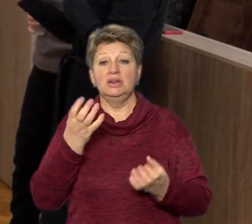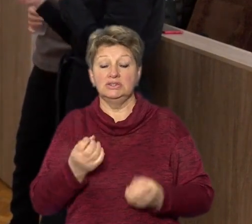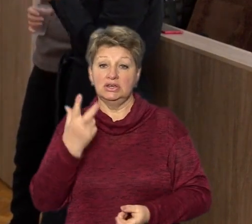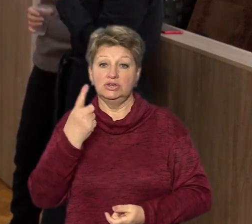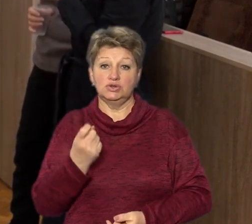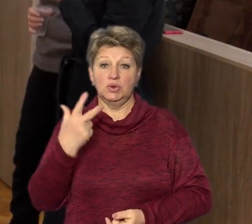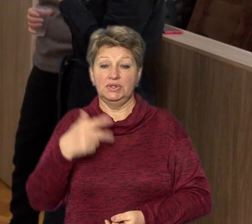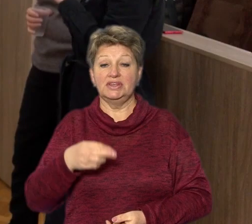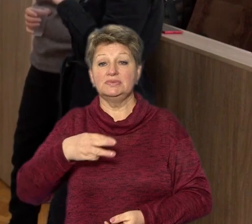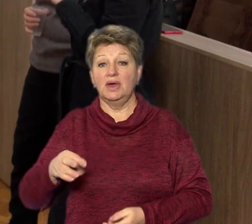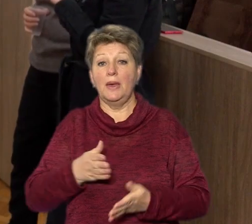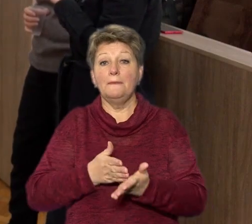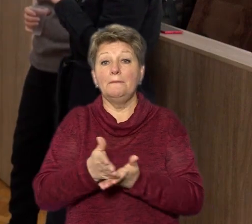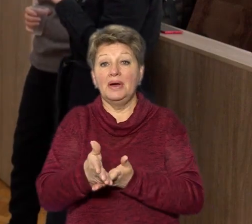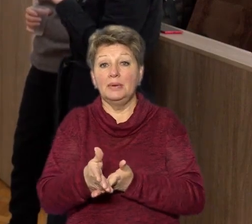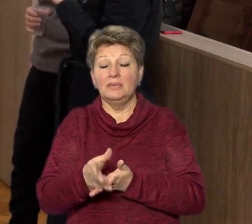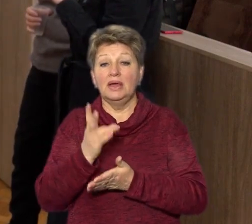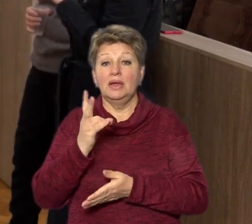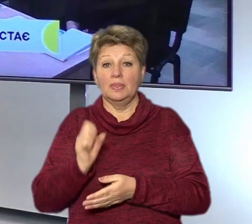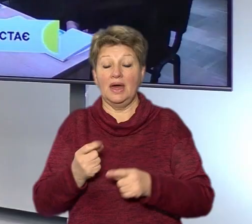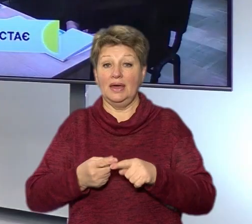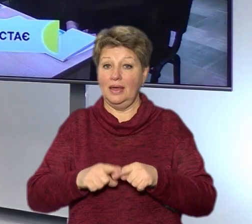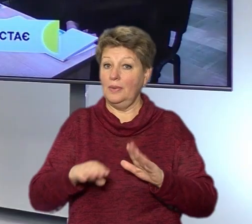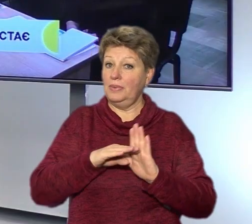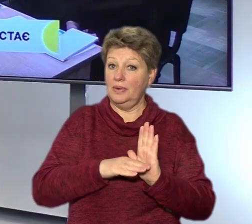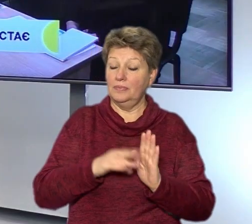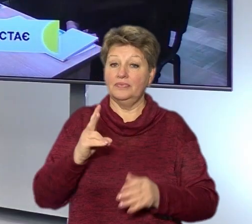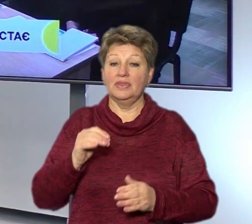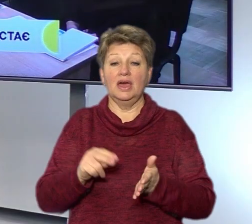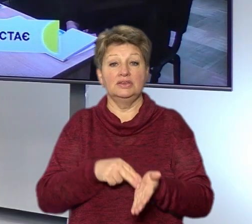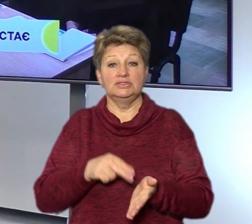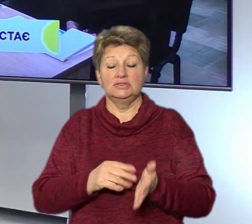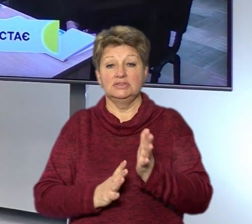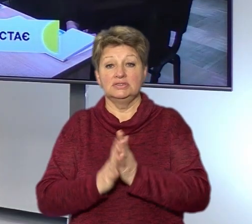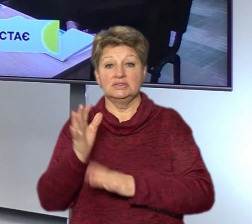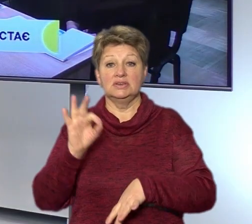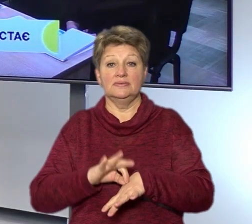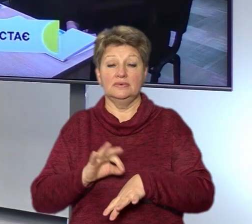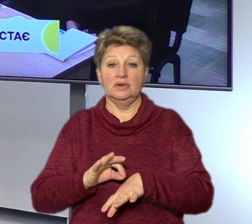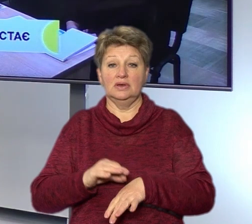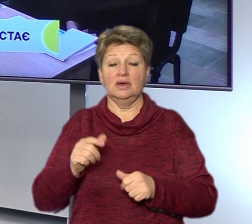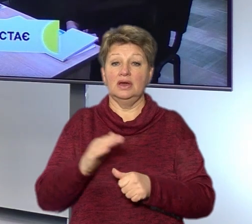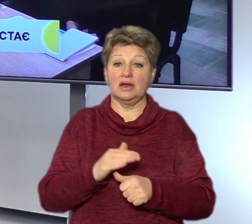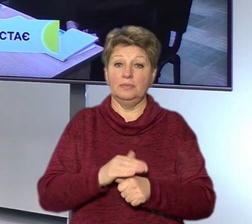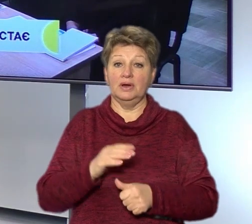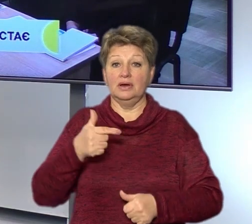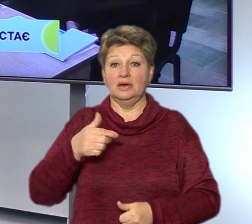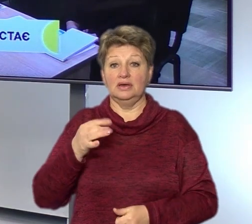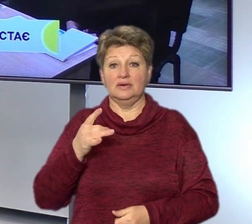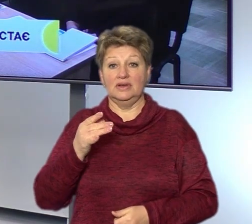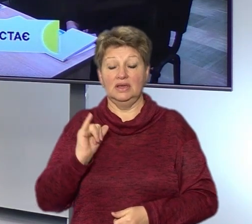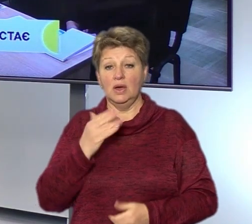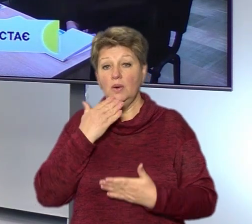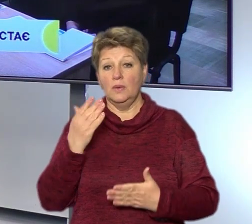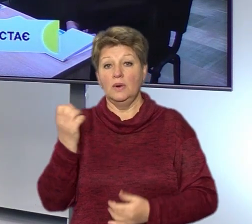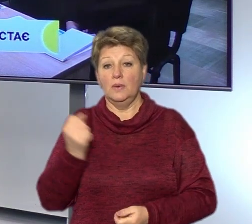спрямувати саме за цією програмою. На Черкащині зростає кількість хворих на грип та ГРВІ. За останній тиждень